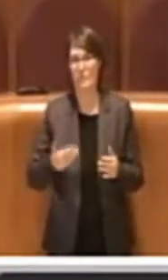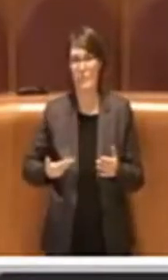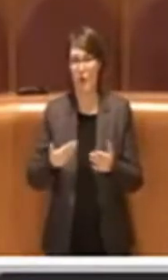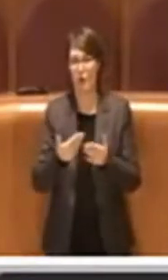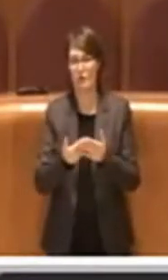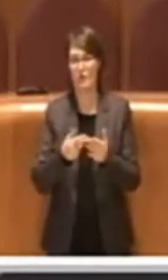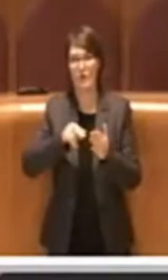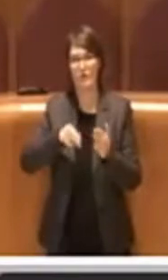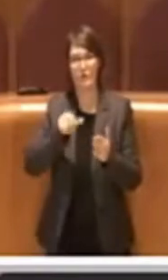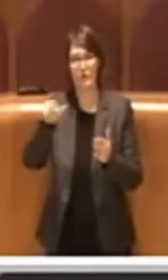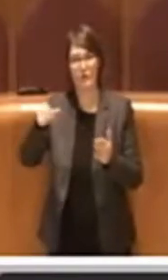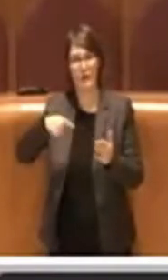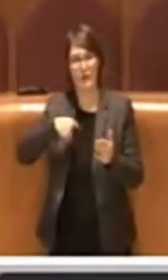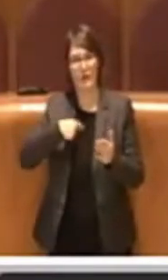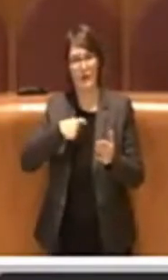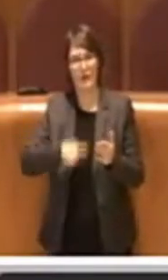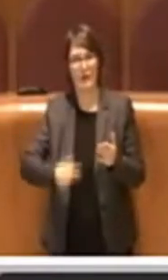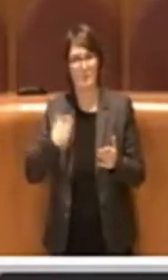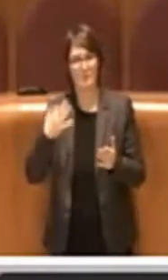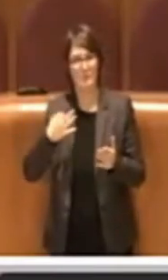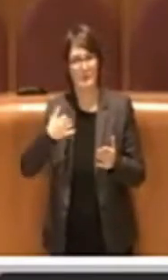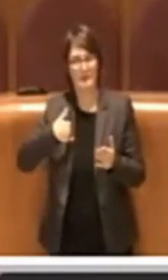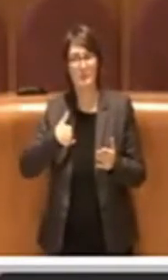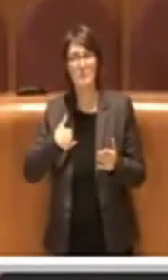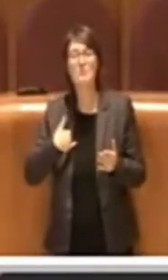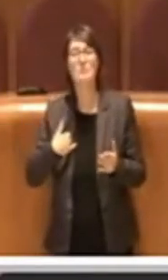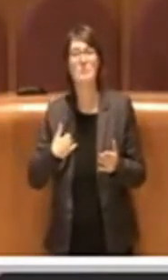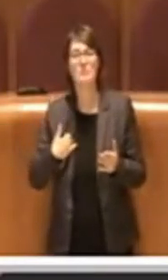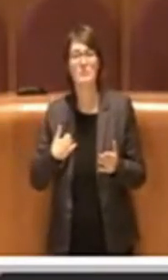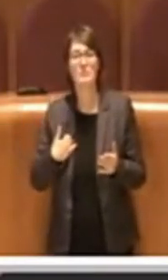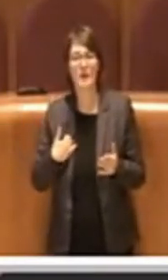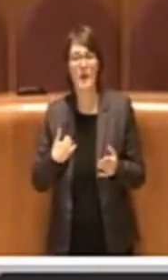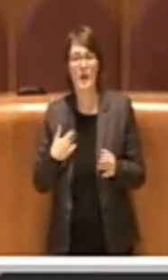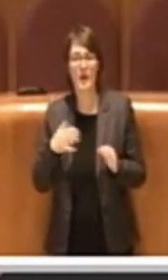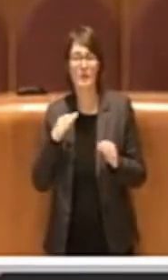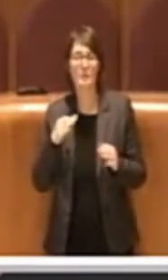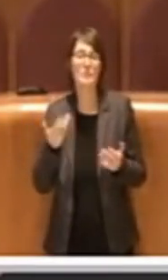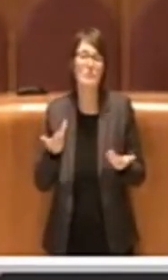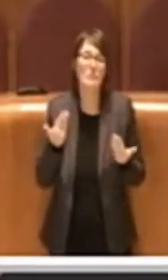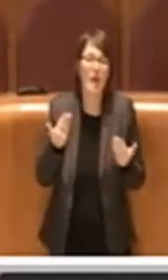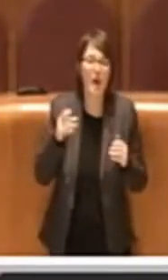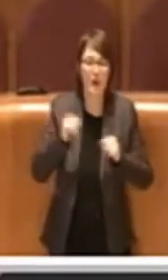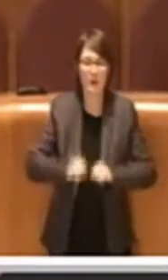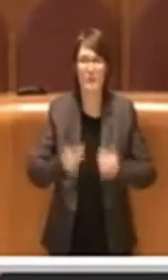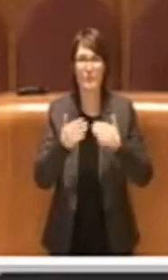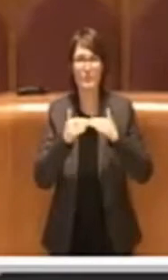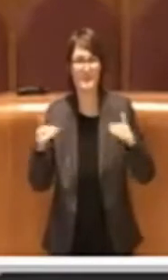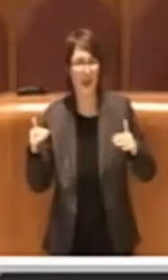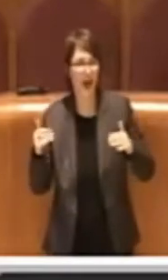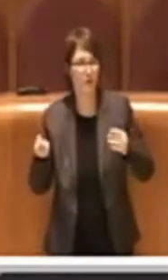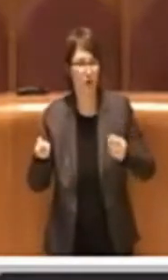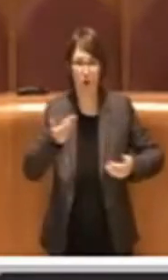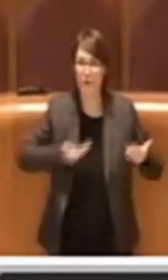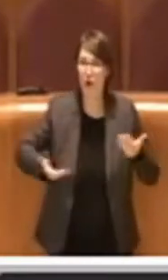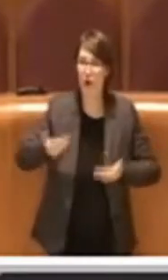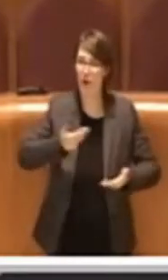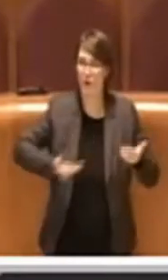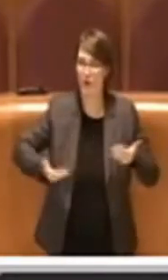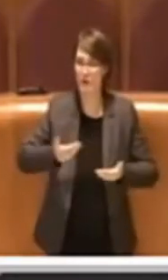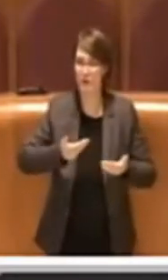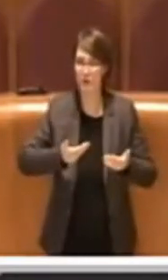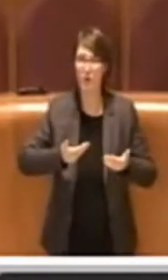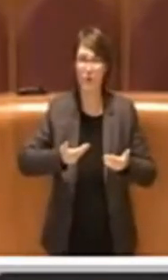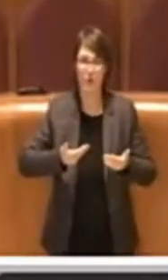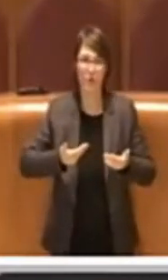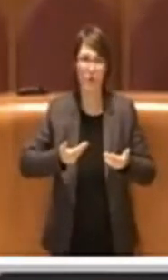di creare un tavolo interforze proprio di contrasto